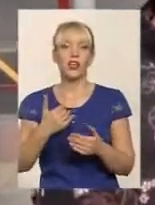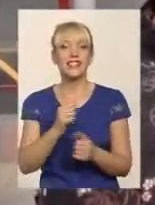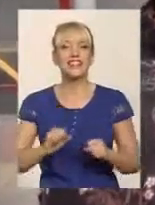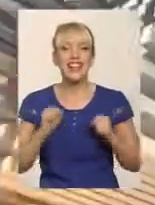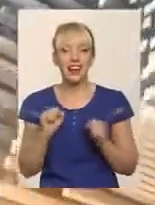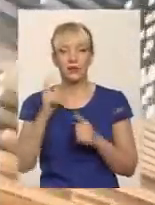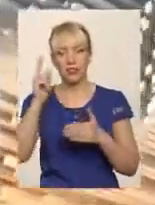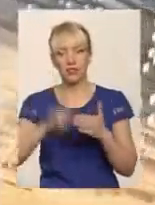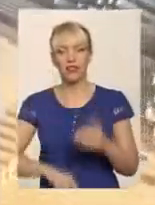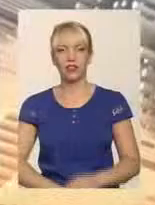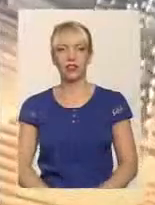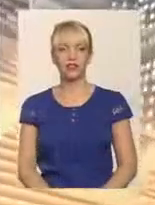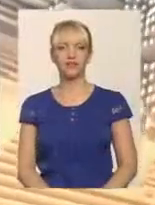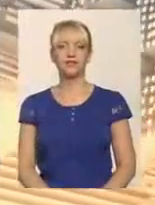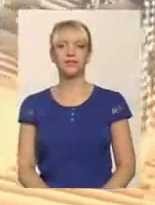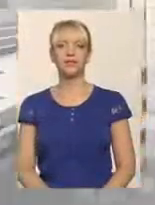без віри куди.